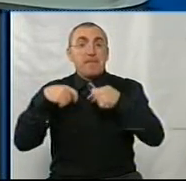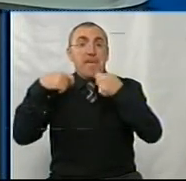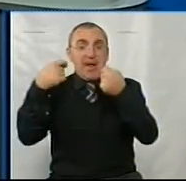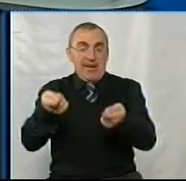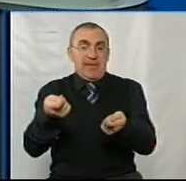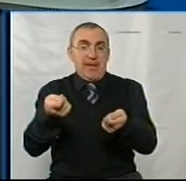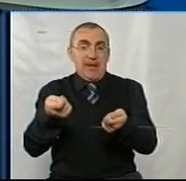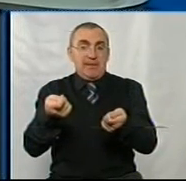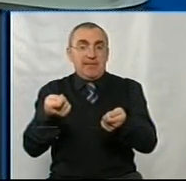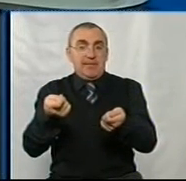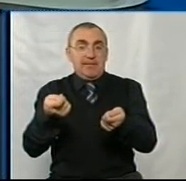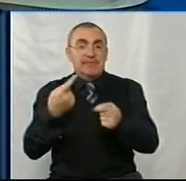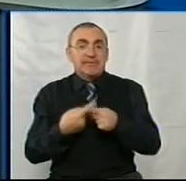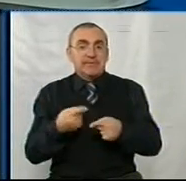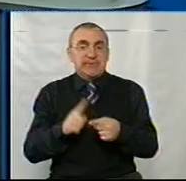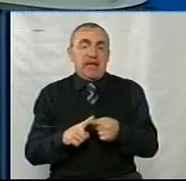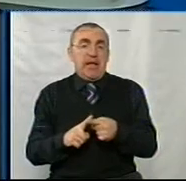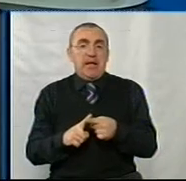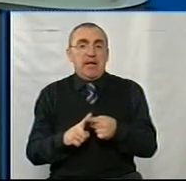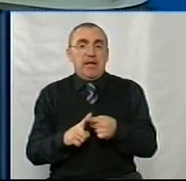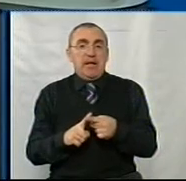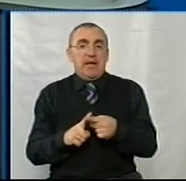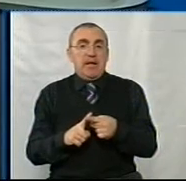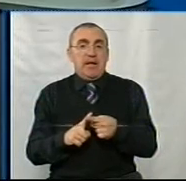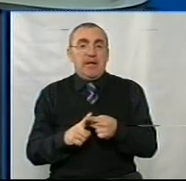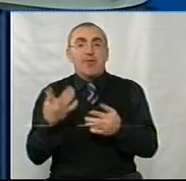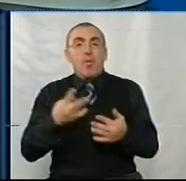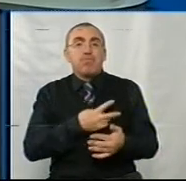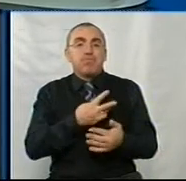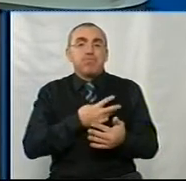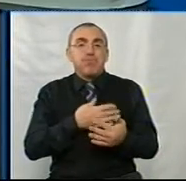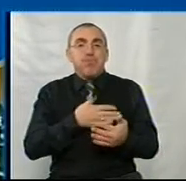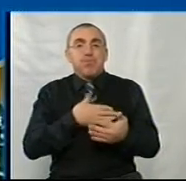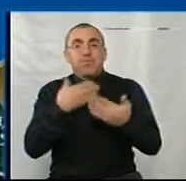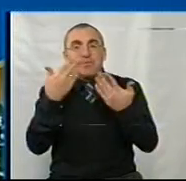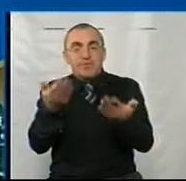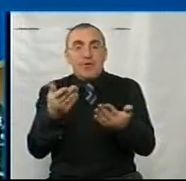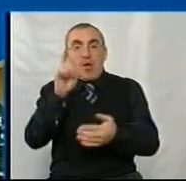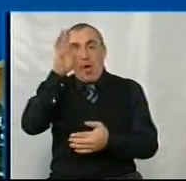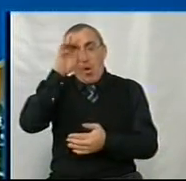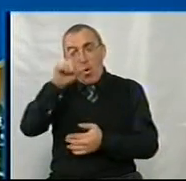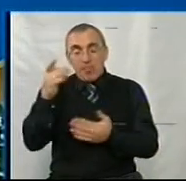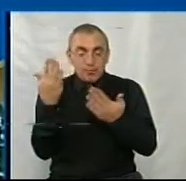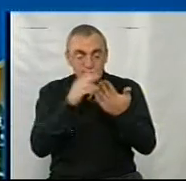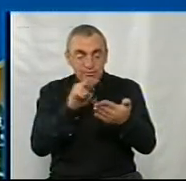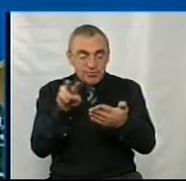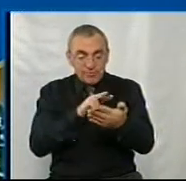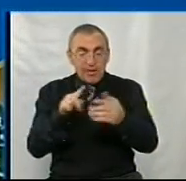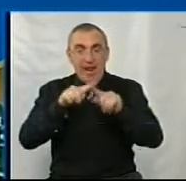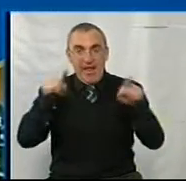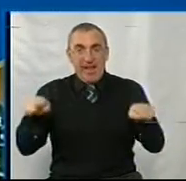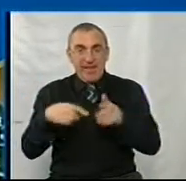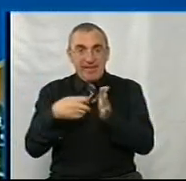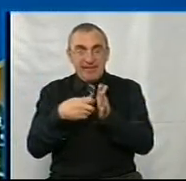це, ну, якесь побажання, і хлопці, читаючи... Да, листівки,